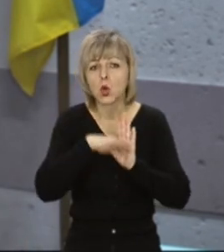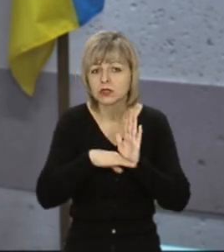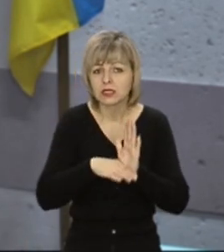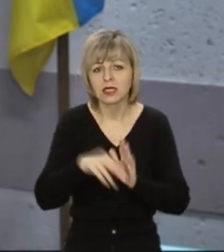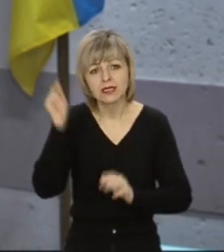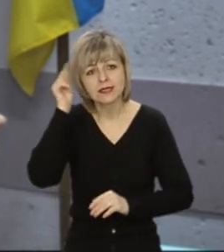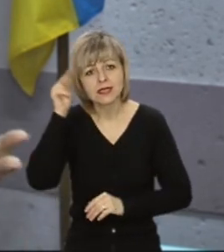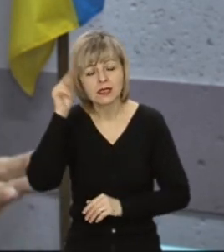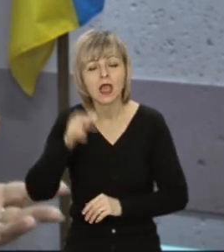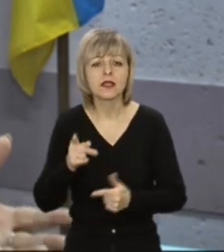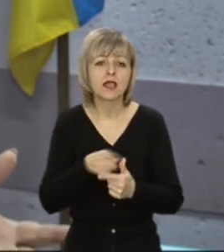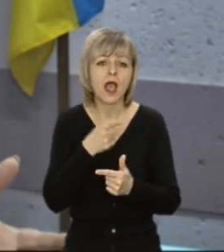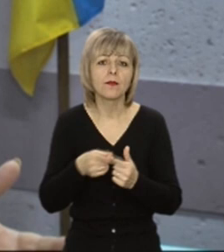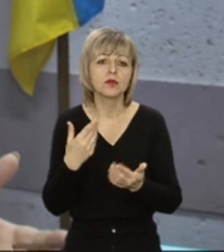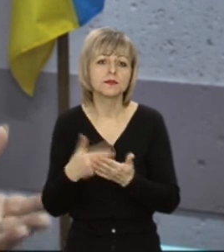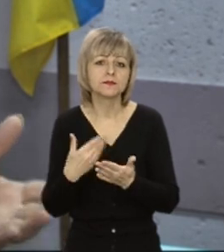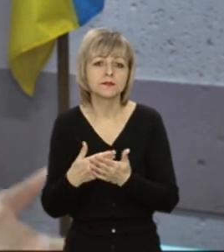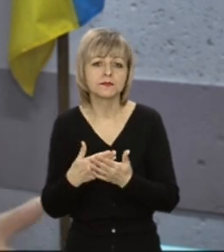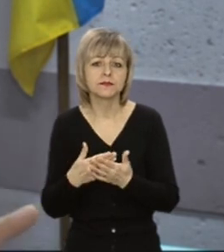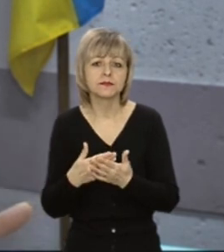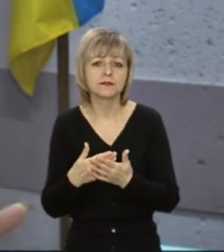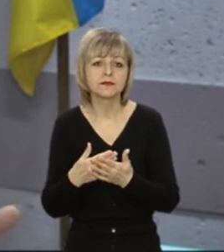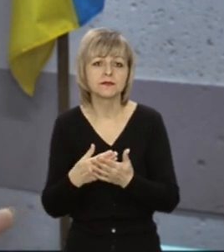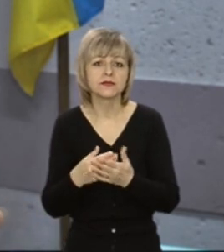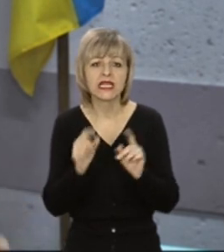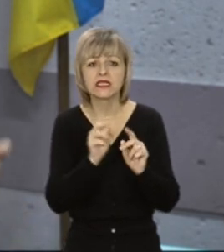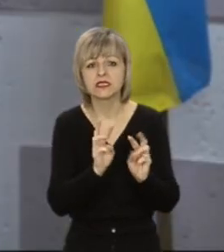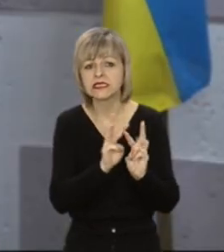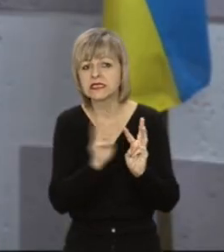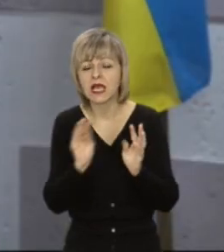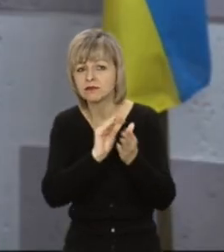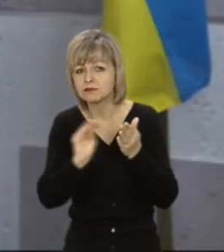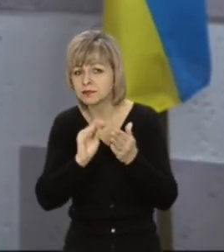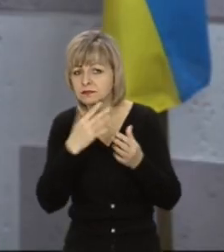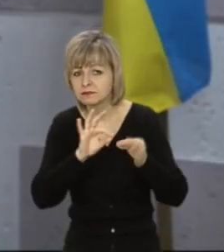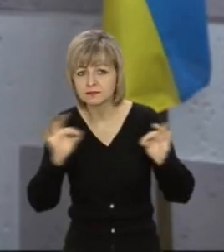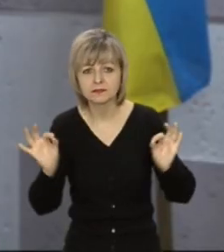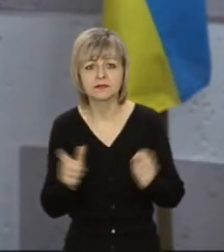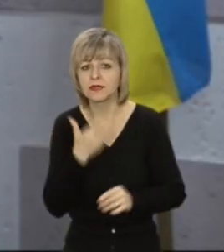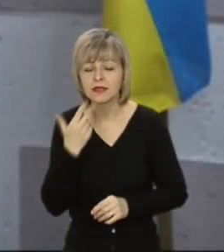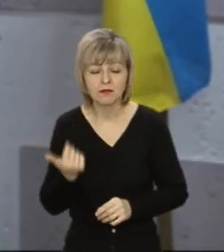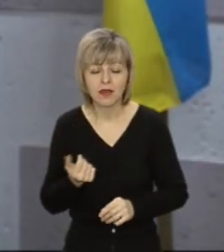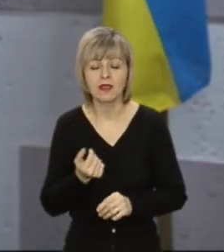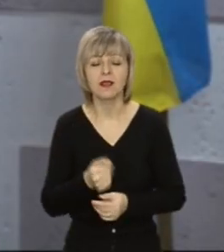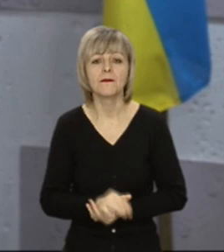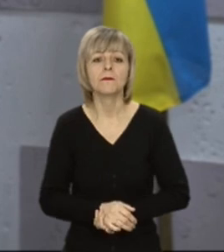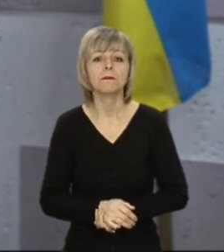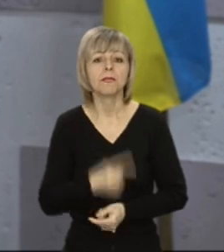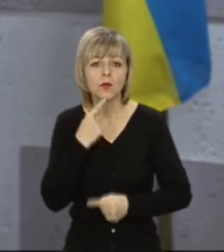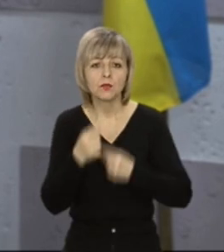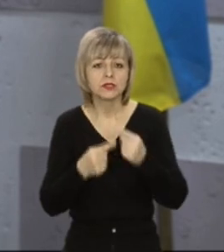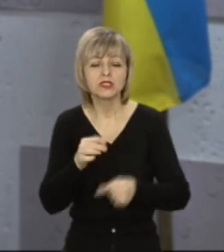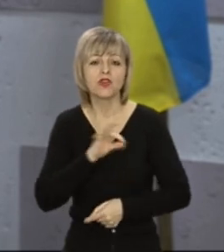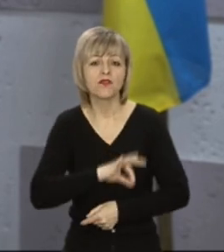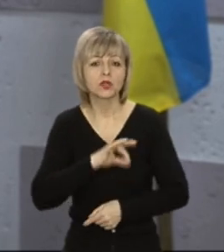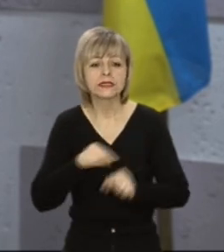занять або, скажімо, посилання на ту чи іншу платформу. Безперечно, що постійне